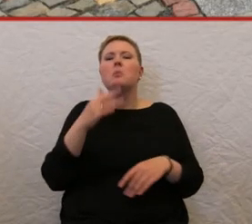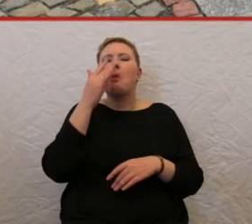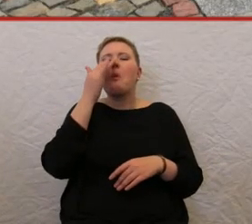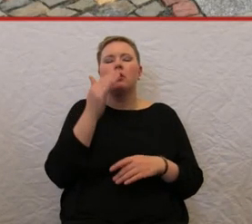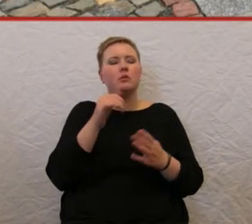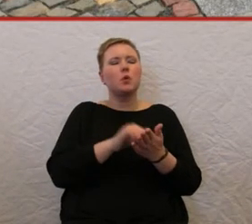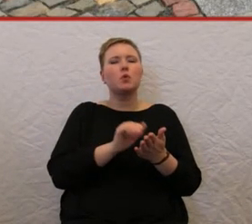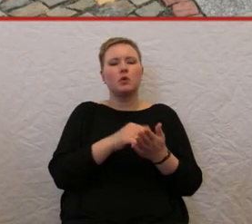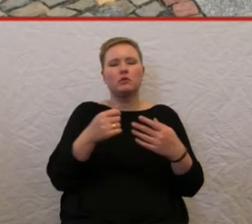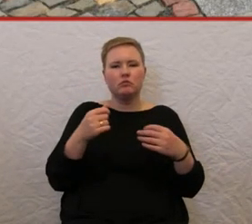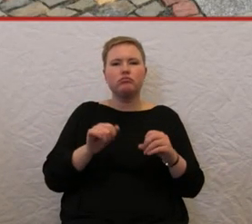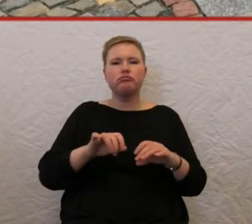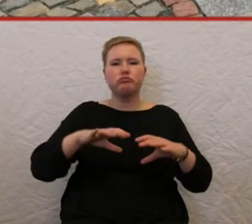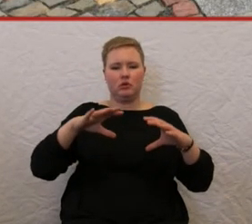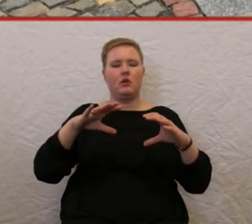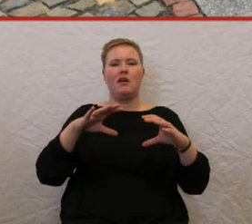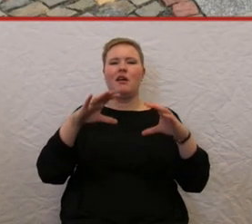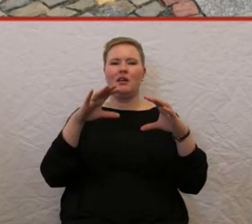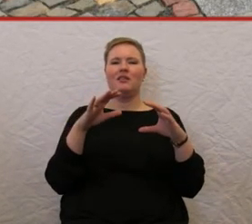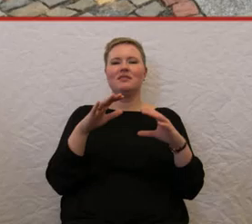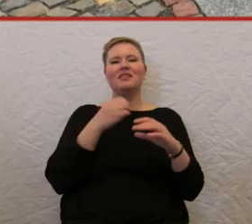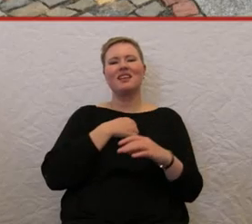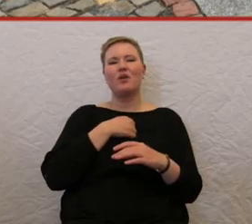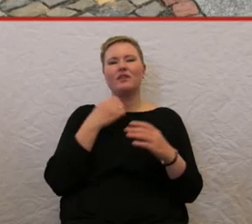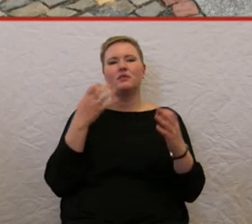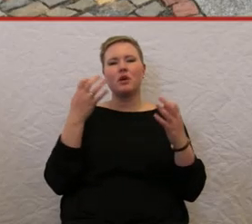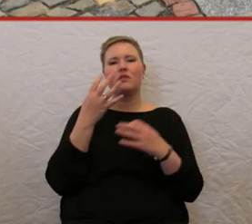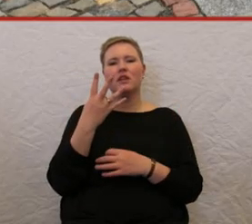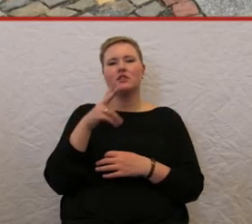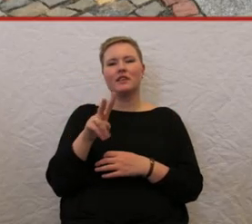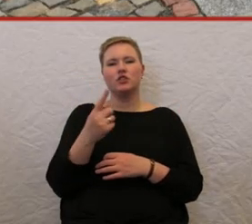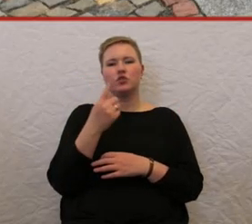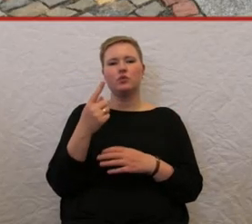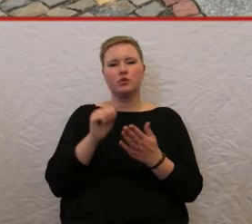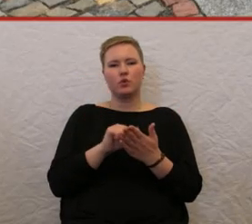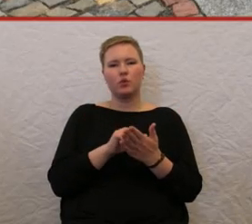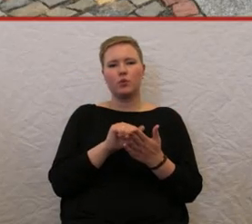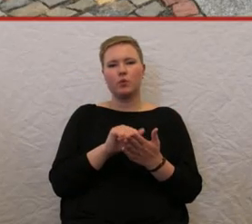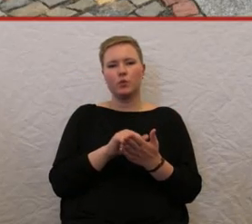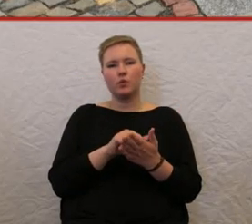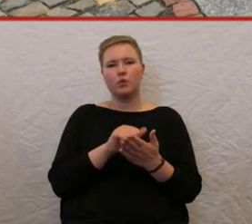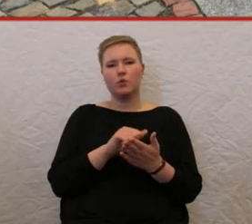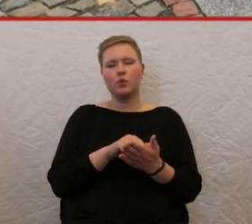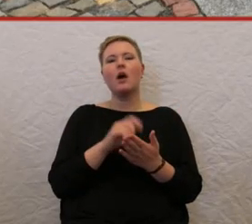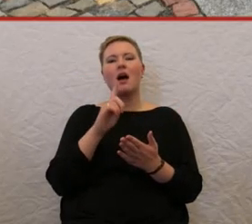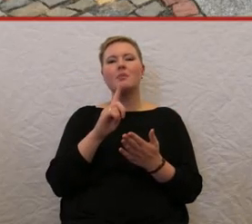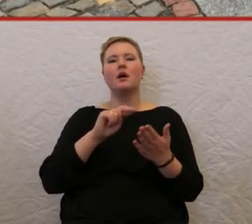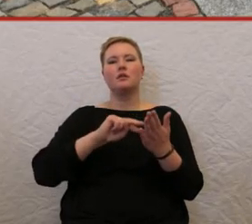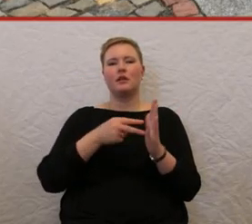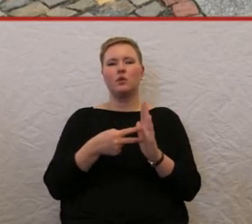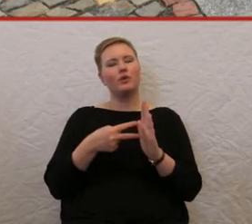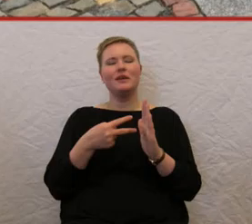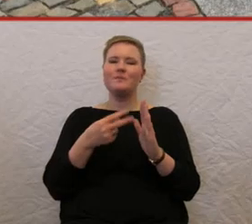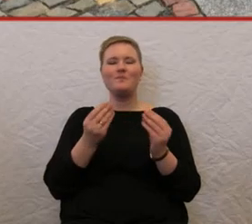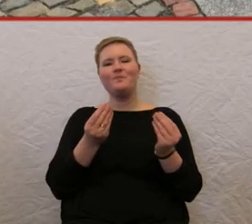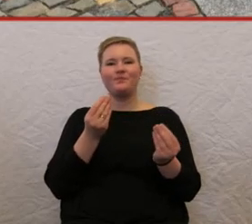Das Traurige ist aber auch gleichzeitig, dass es 24 Stunden dauert, so ein Ding fertig zu drucken. Also die Technologie ist noch nicht ganz